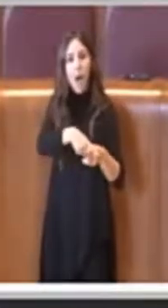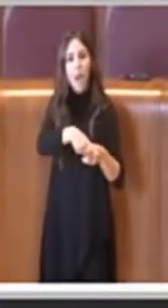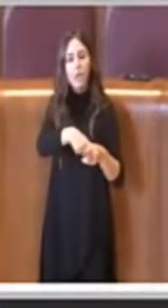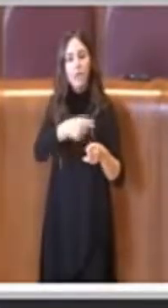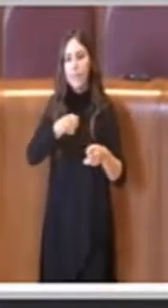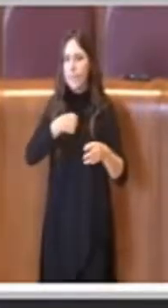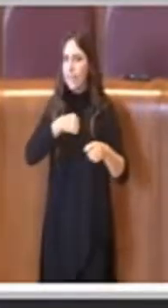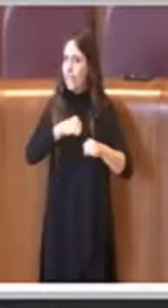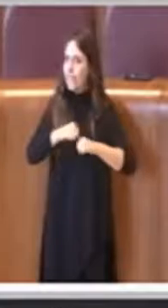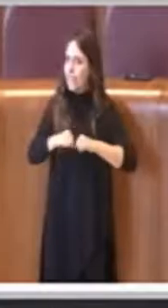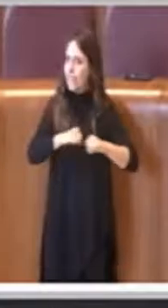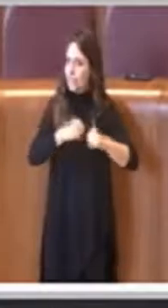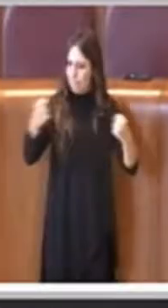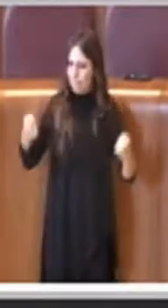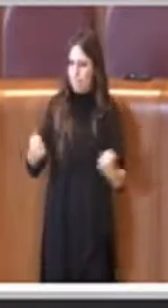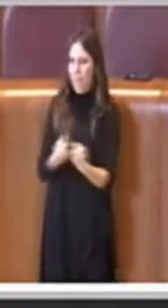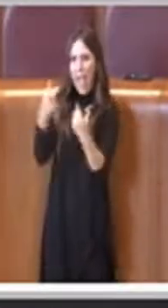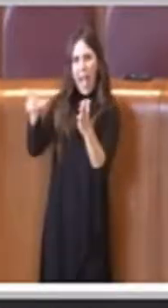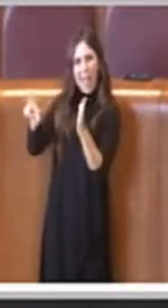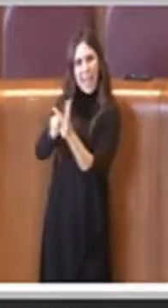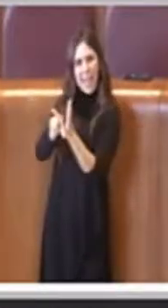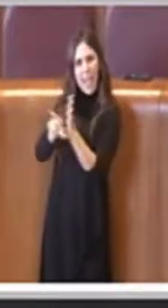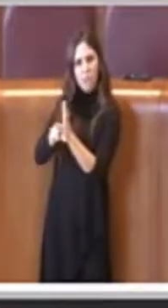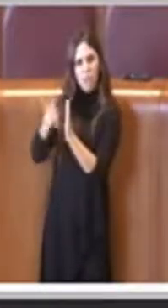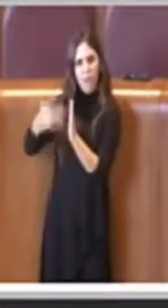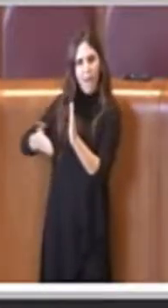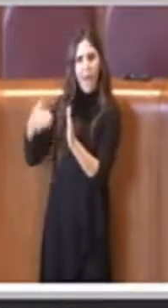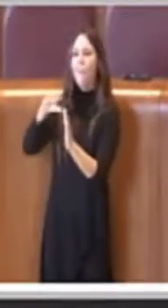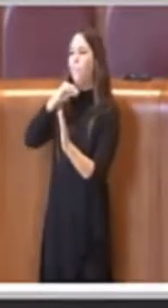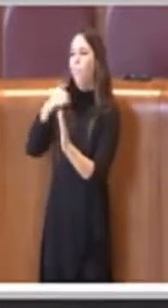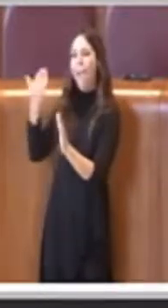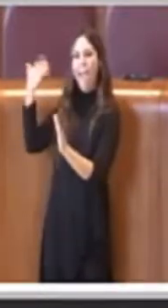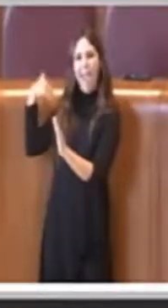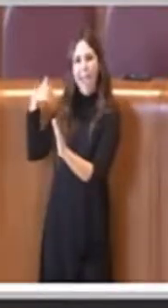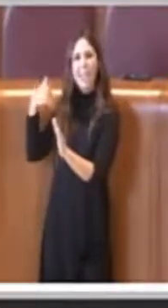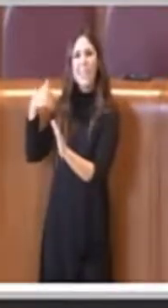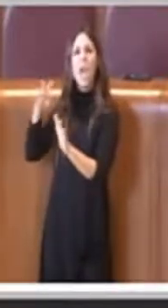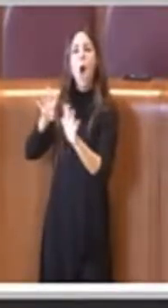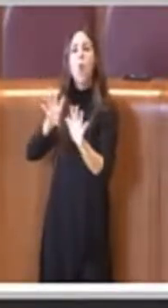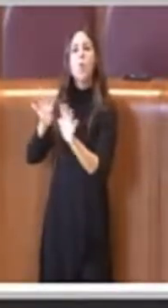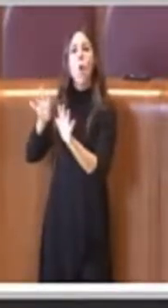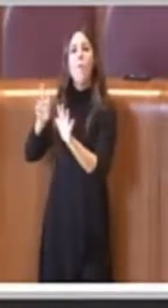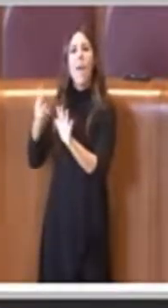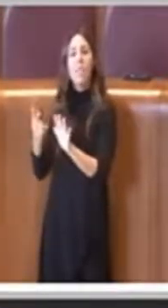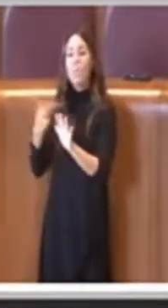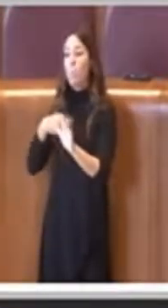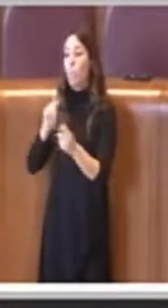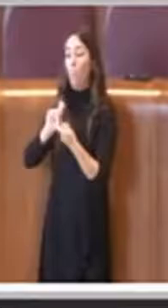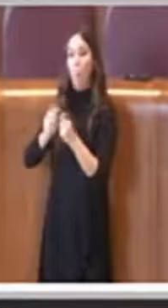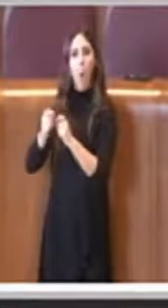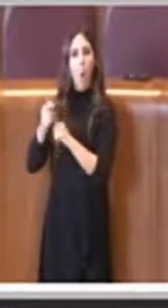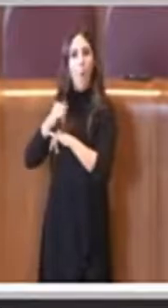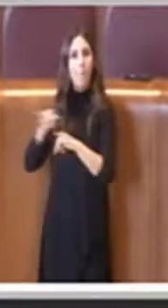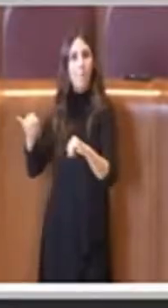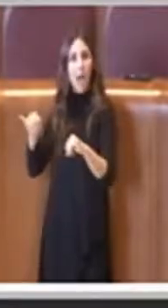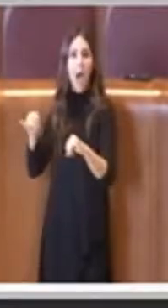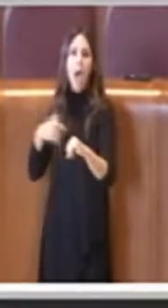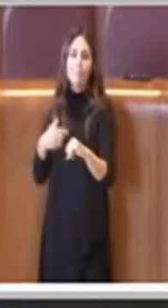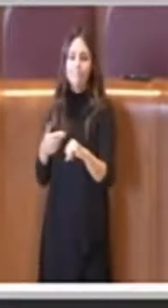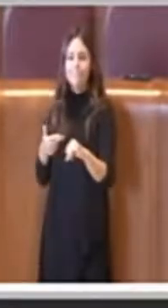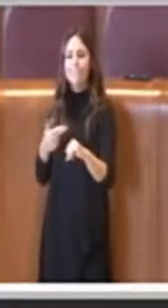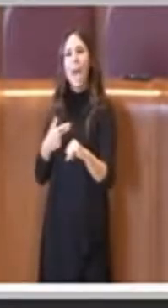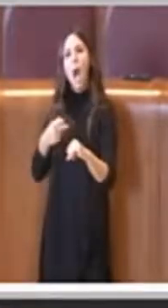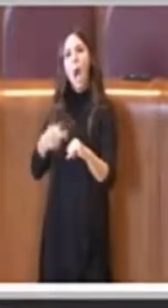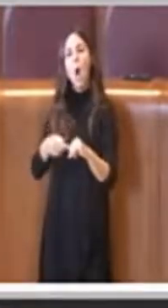scontrandosi con una legge datata del 92 che nessuno mai ha voluto modificare, appunto ha trovato un canale che è quello dello spostamento